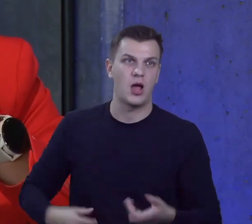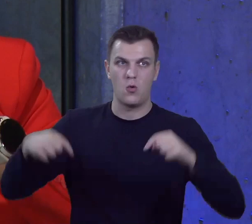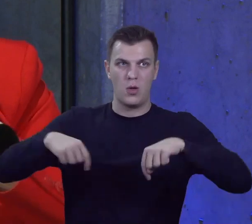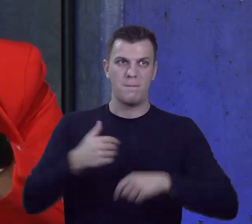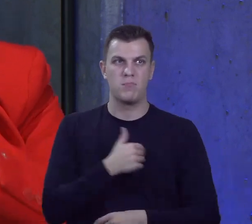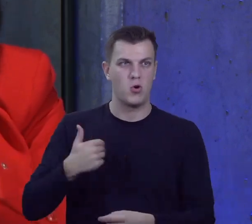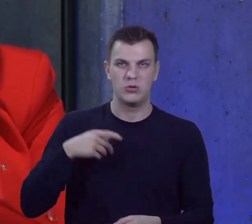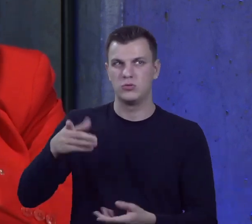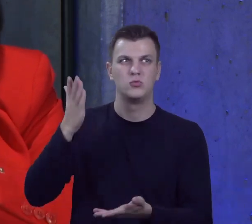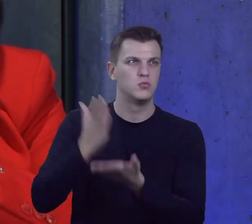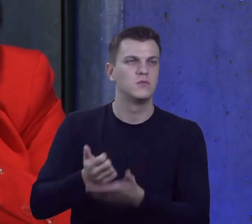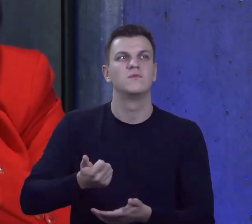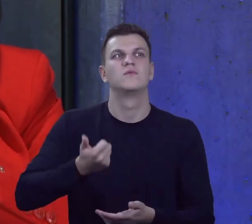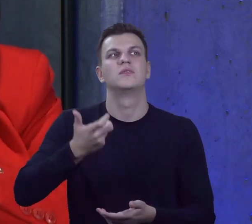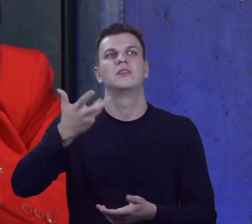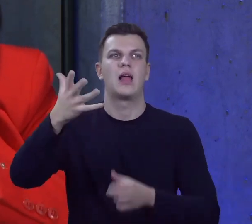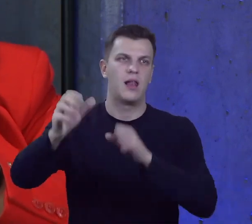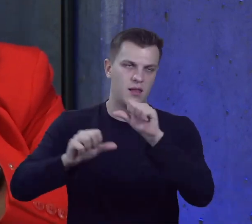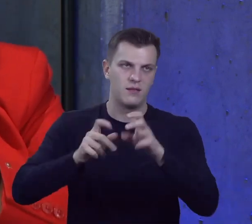którzy stoją czwotą kadencję.